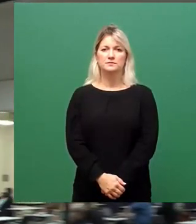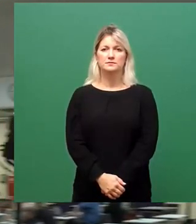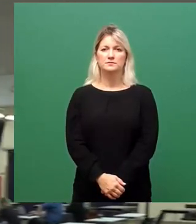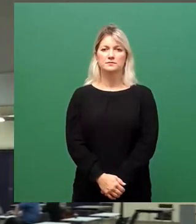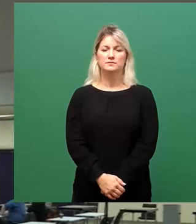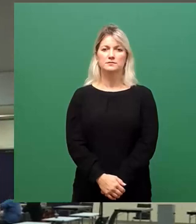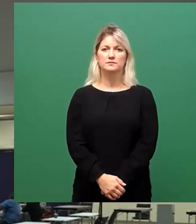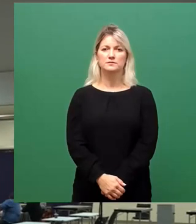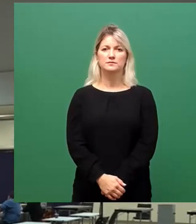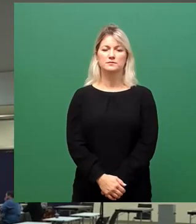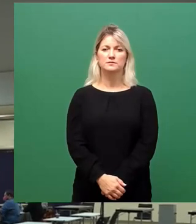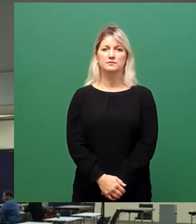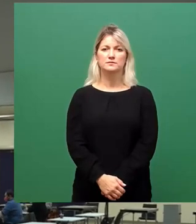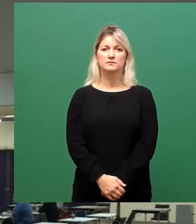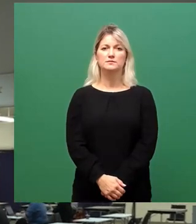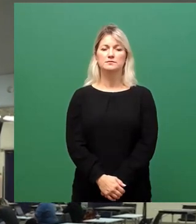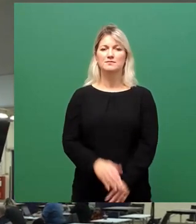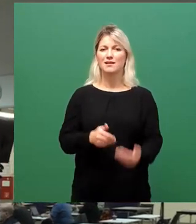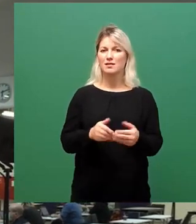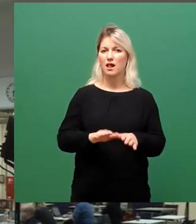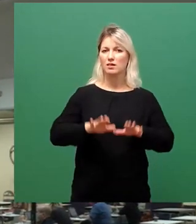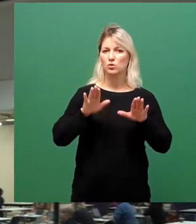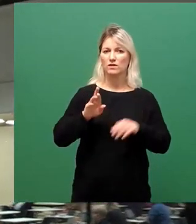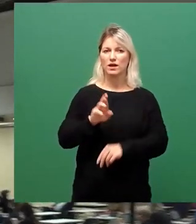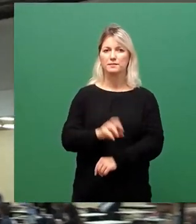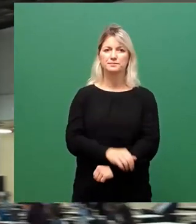Und Stimmenthaltung? Nein.